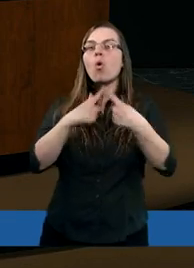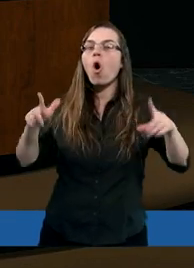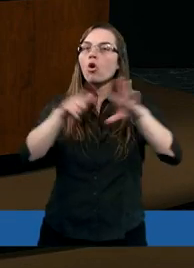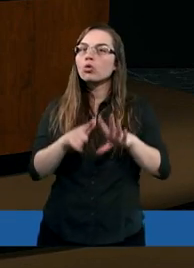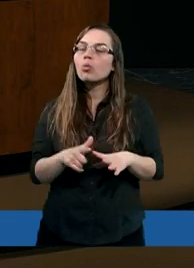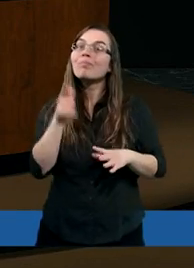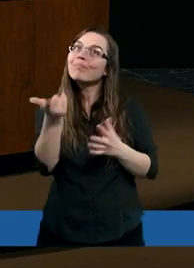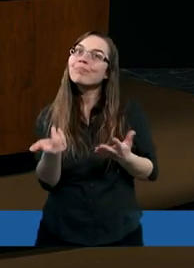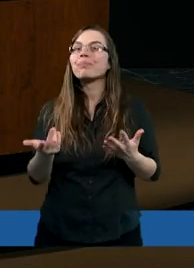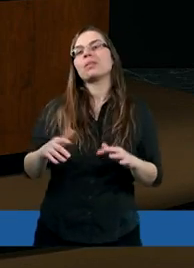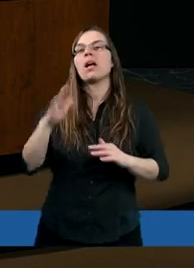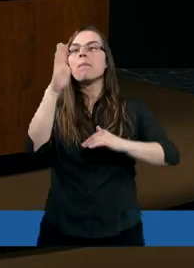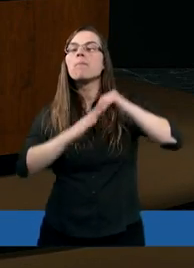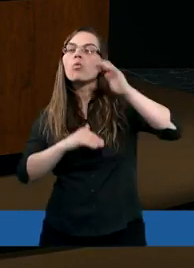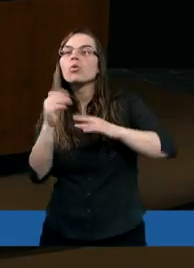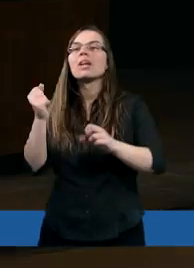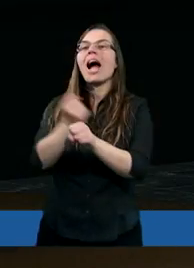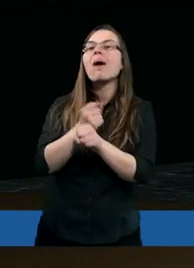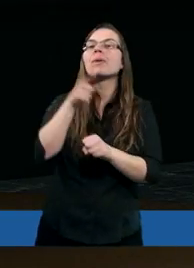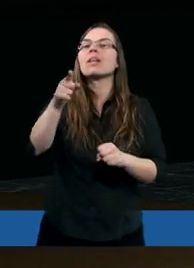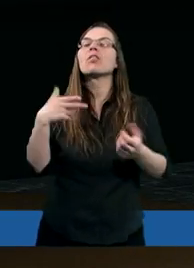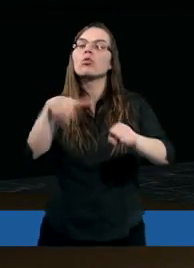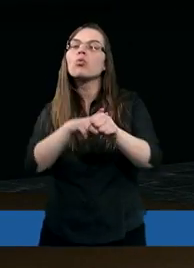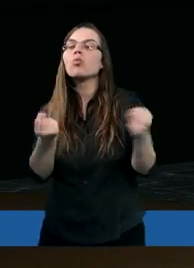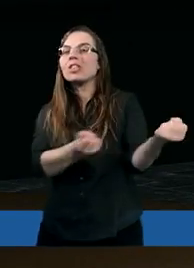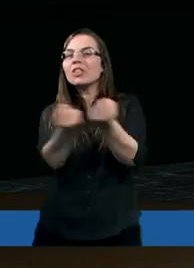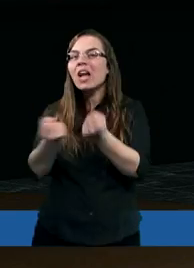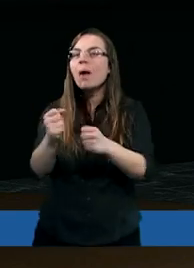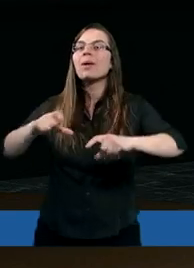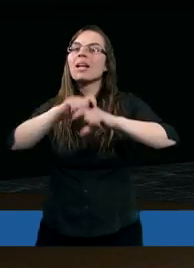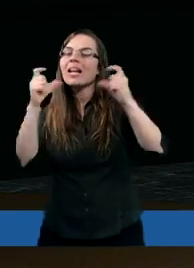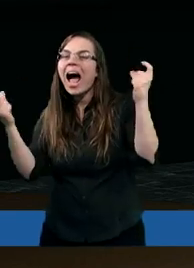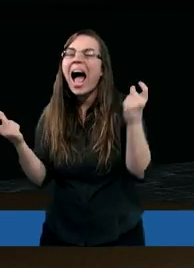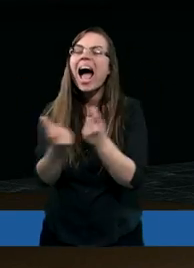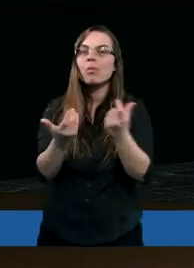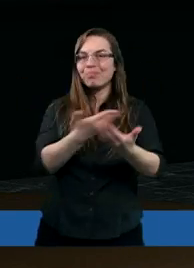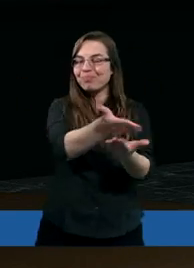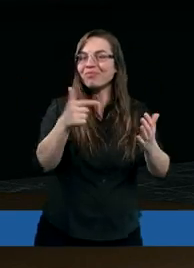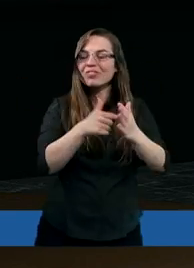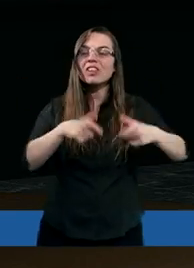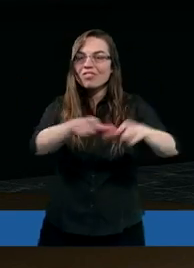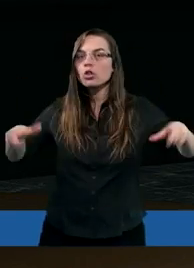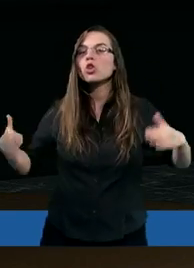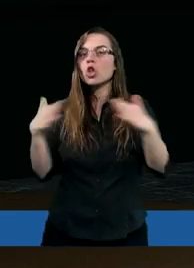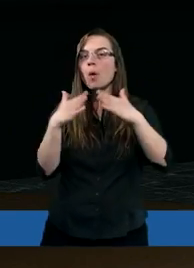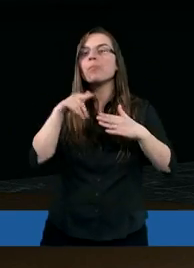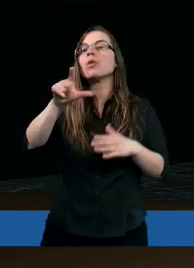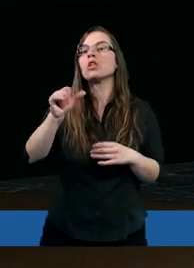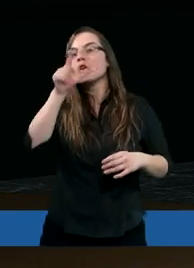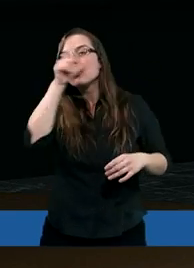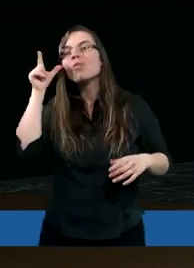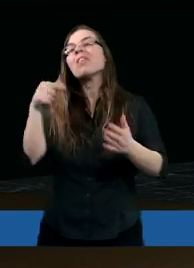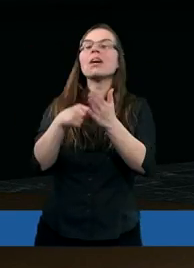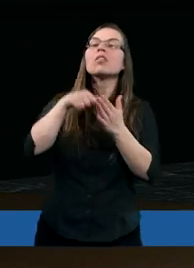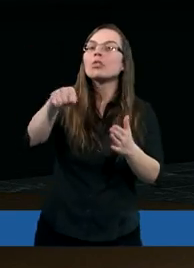No budując, jeżeli mamy kamień narożny, który trzyma cały dom, to ci ludzie